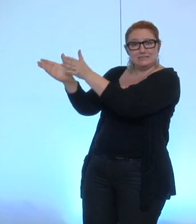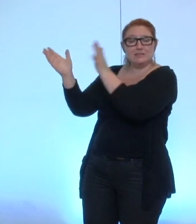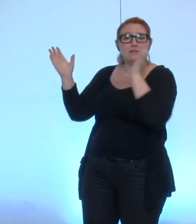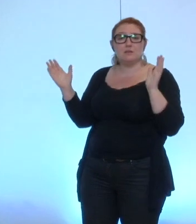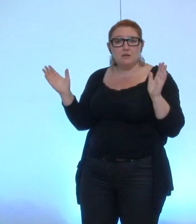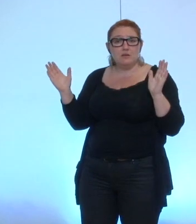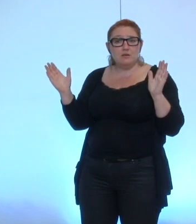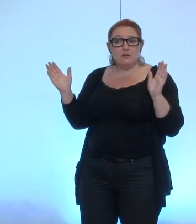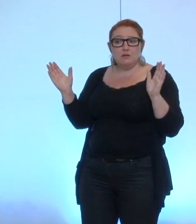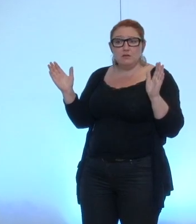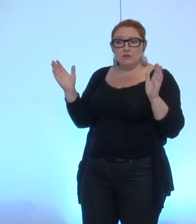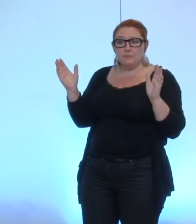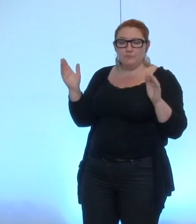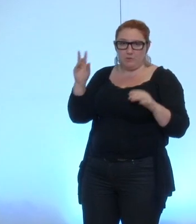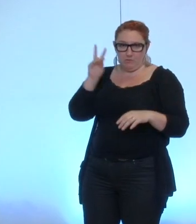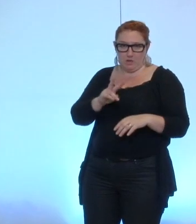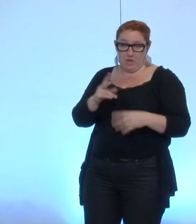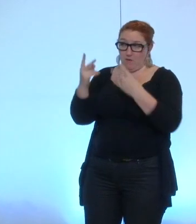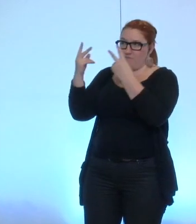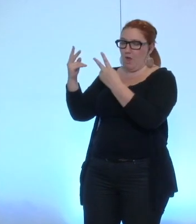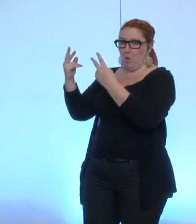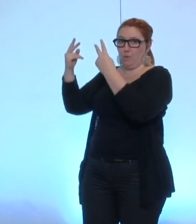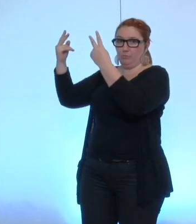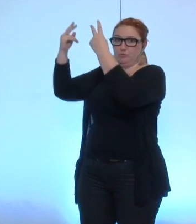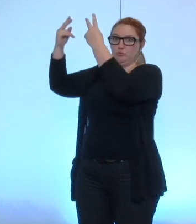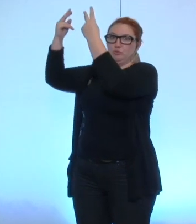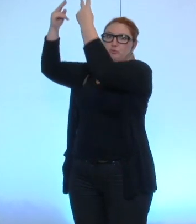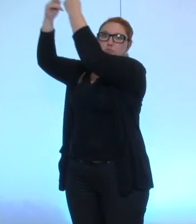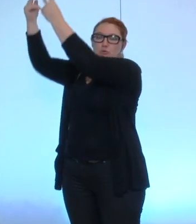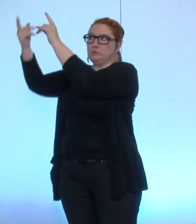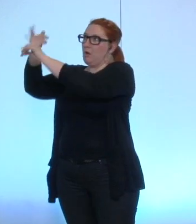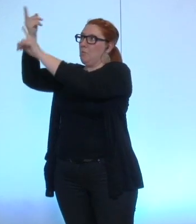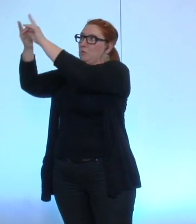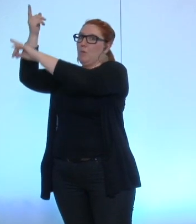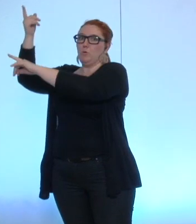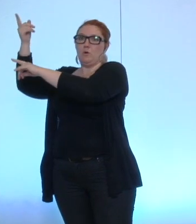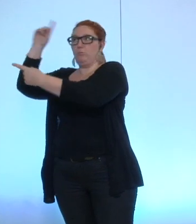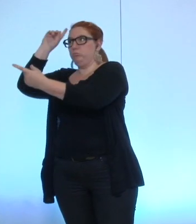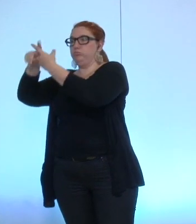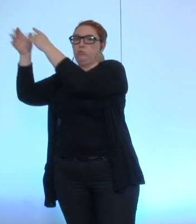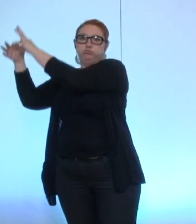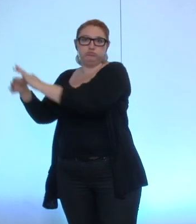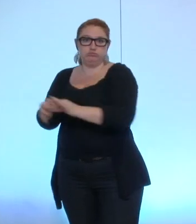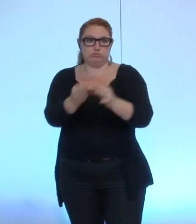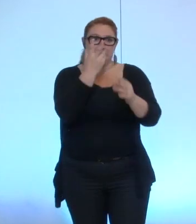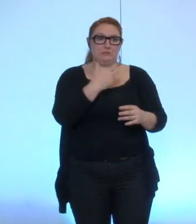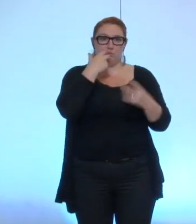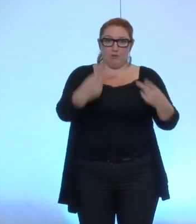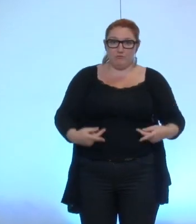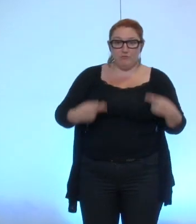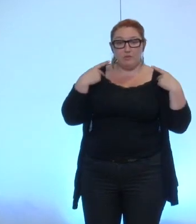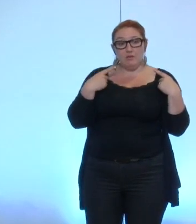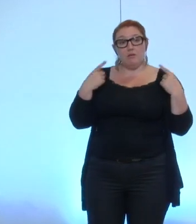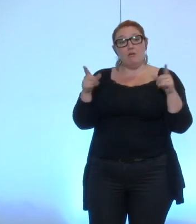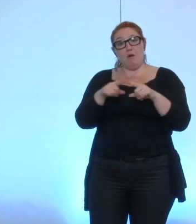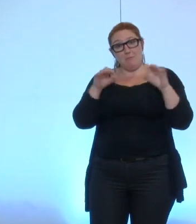sont de plus en plus importantes dans la vie quotidienne de nos concitoyens et dans le même temps même